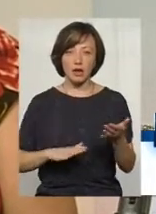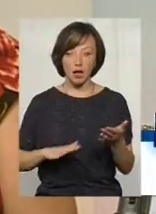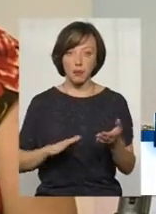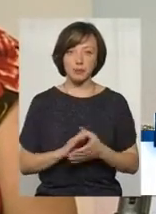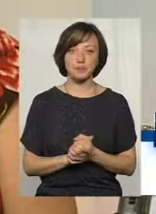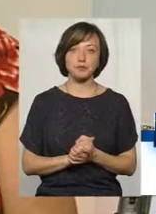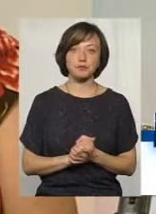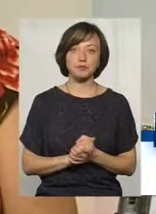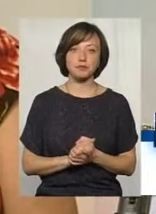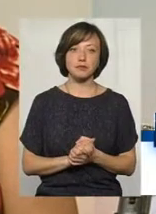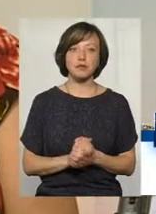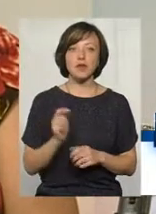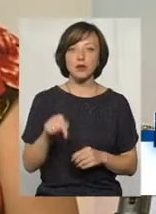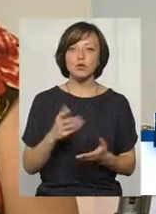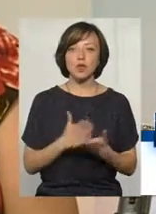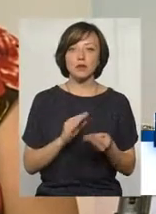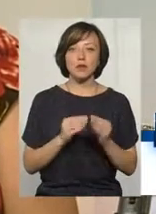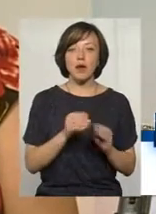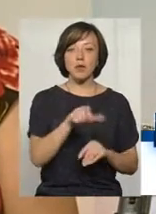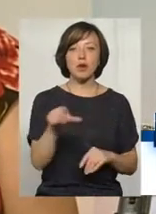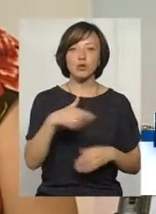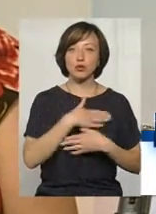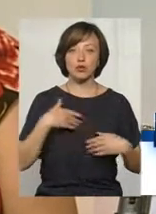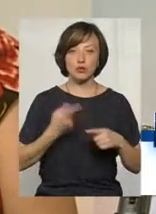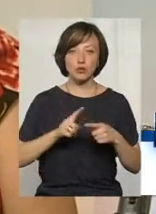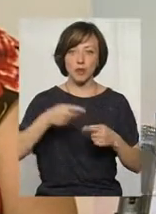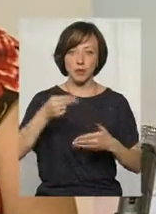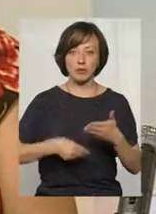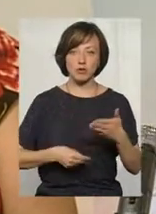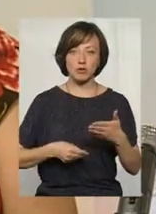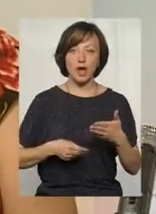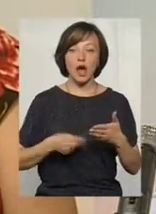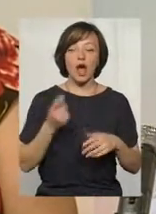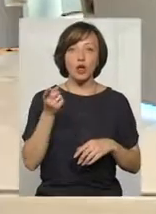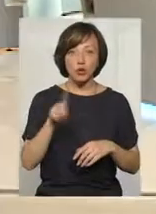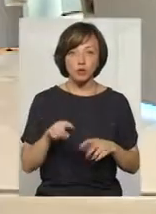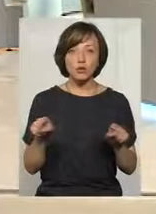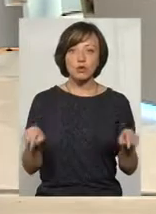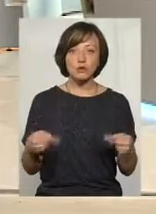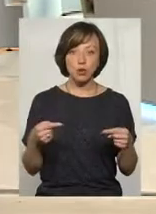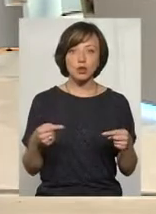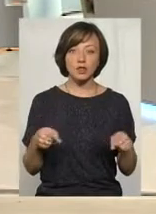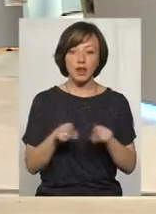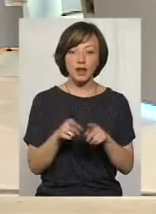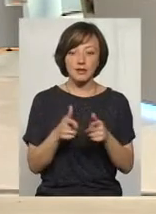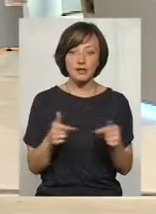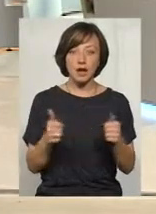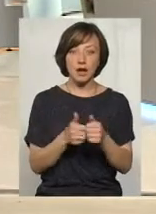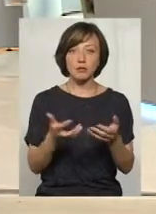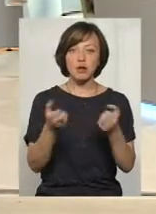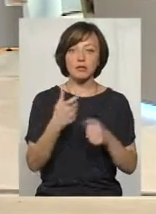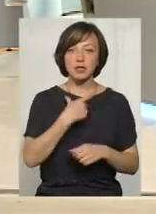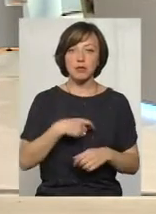тут є проблема, люди не хочуть цього підписувати. Тому створюючи такий сектор, ми беремо у себе